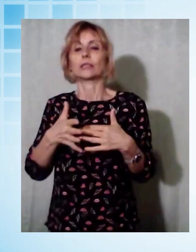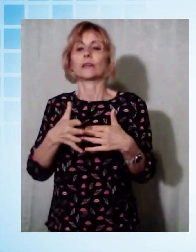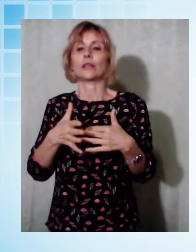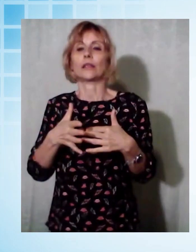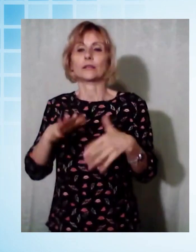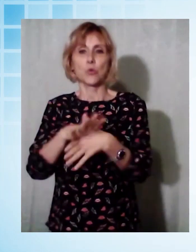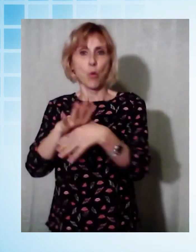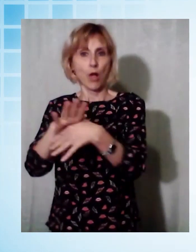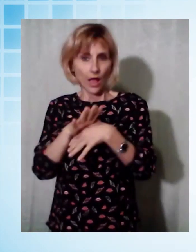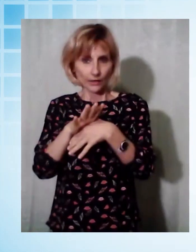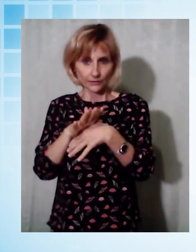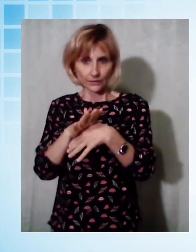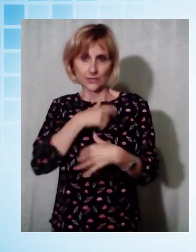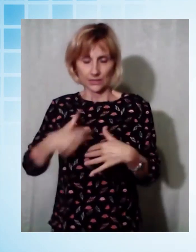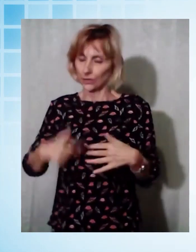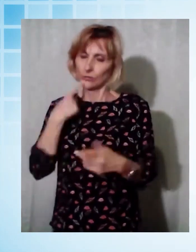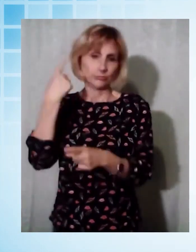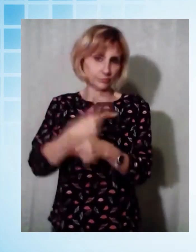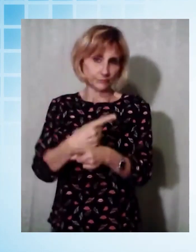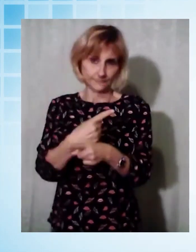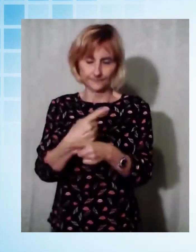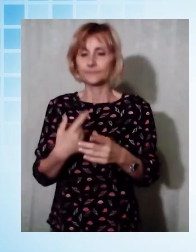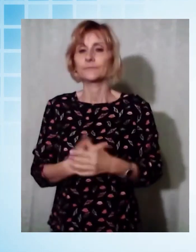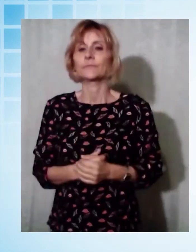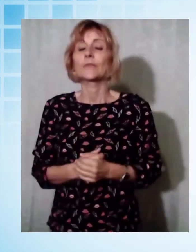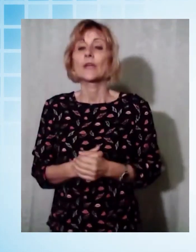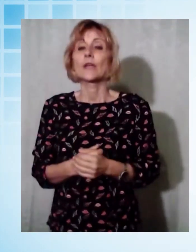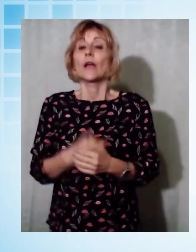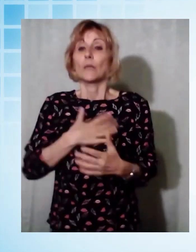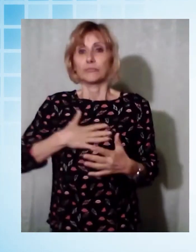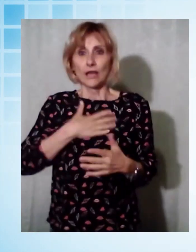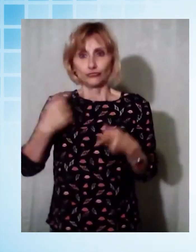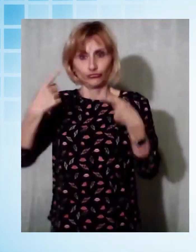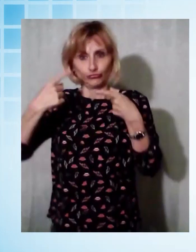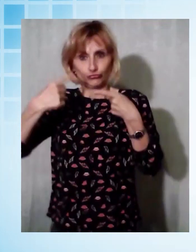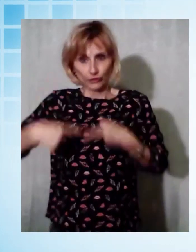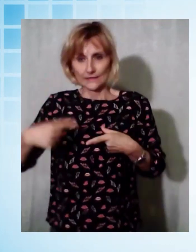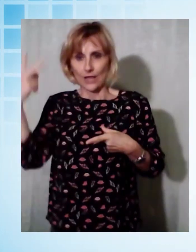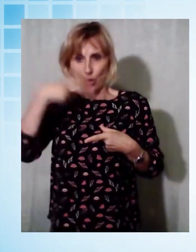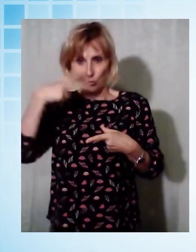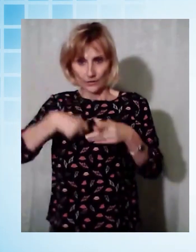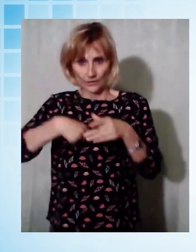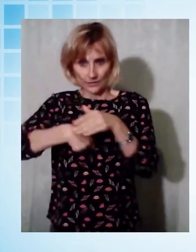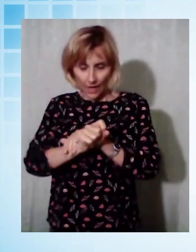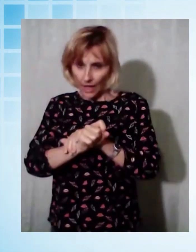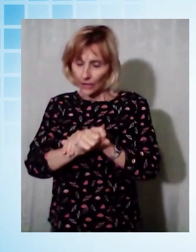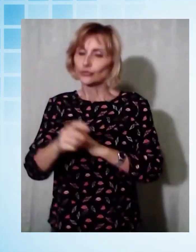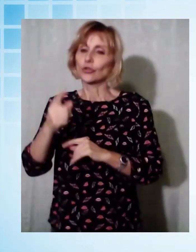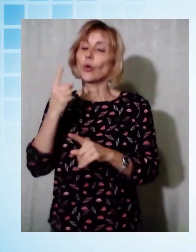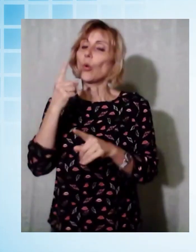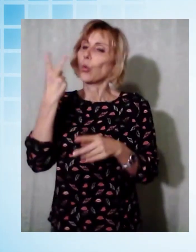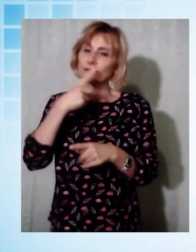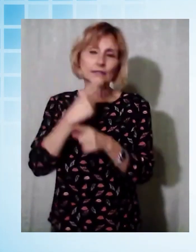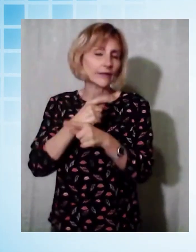Il calcio, ultima spiaggia a Piacenza, la lucchese serve solo vincere, sfida decisiva al Garilli per i rossoneri in porta a